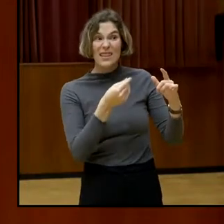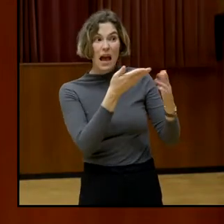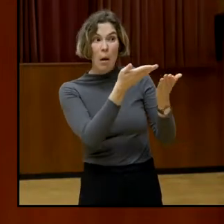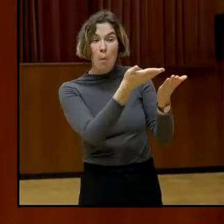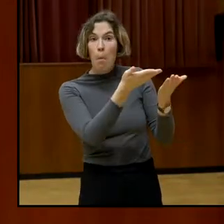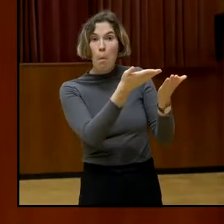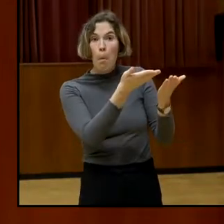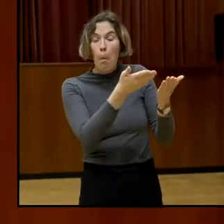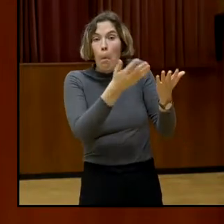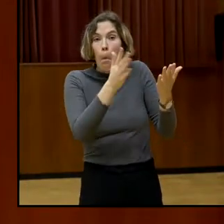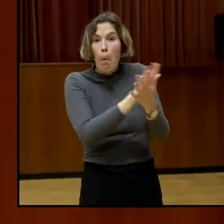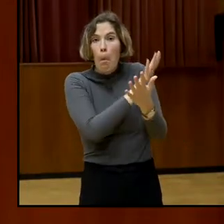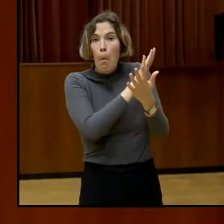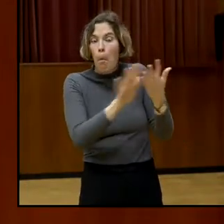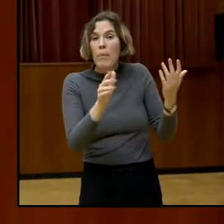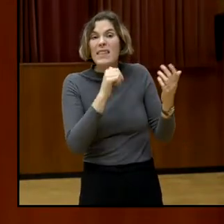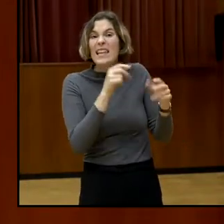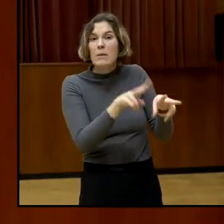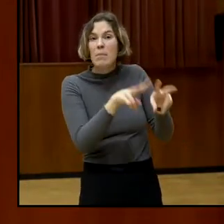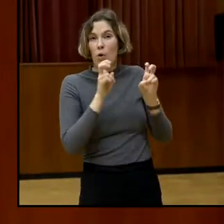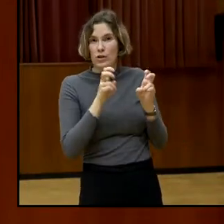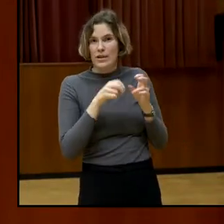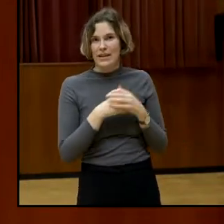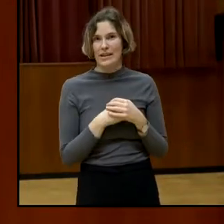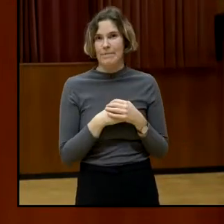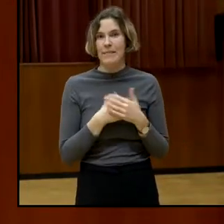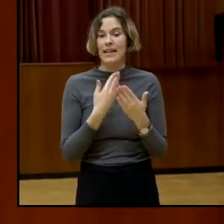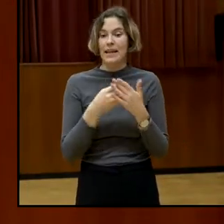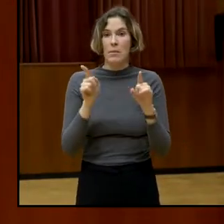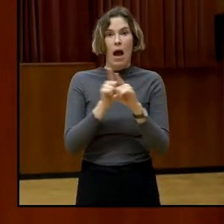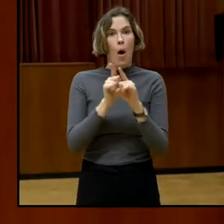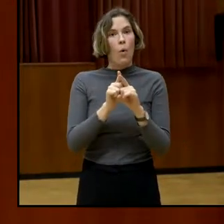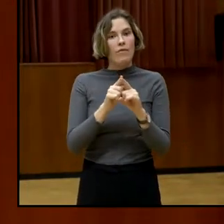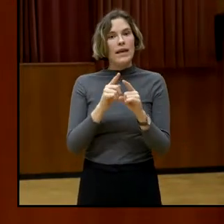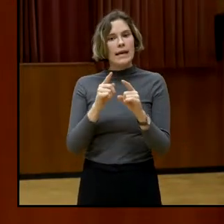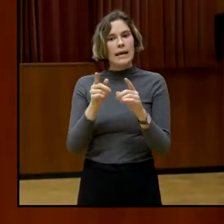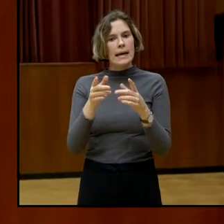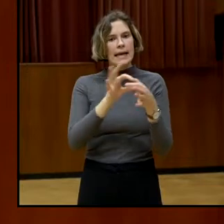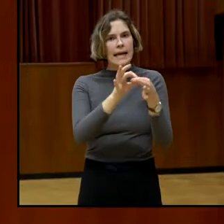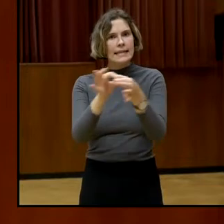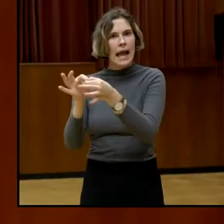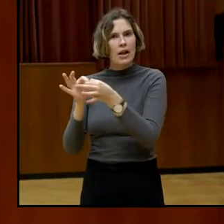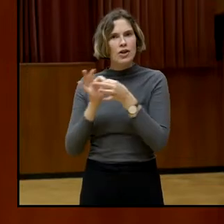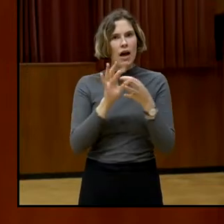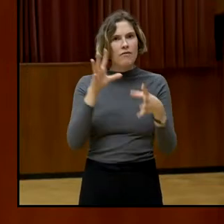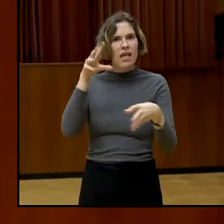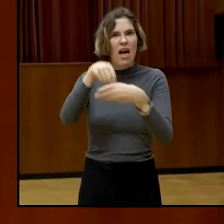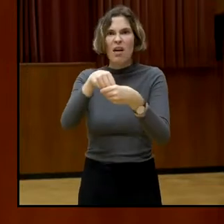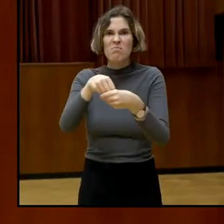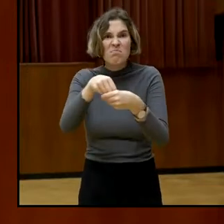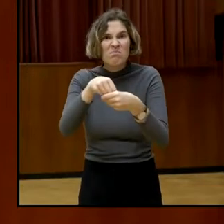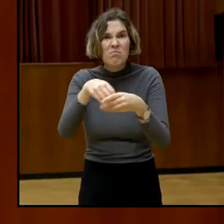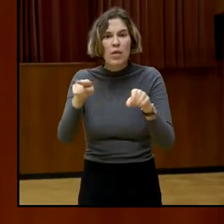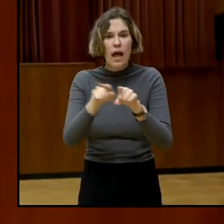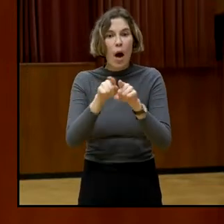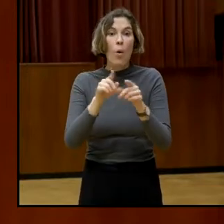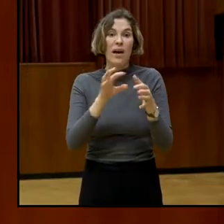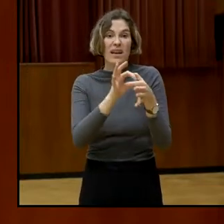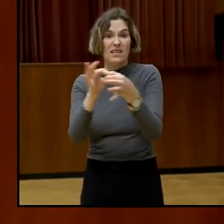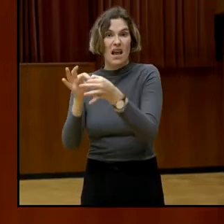wiederum verhindert Zugehörigkeit. Das fördert gesellschaftliche Spaltung und das kann desintegrativ wirken.